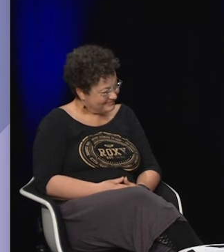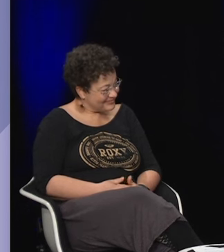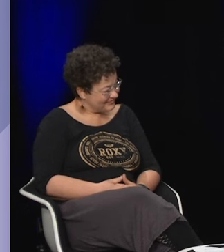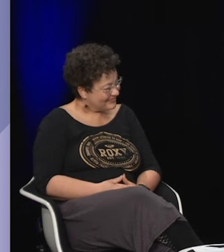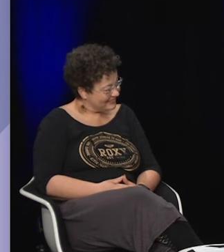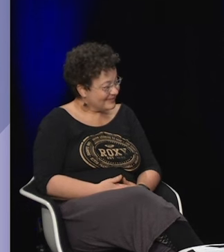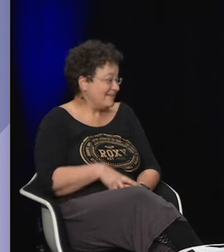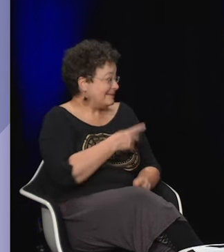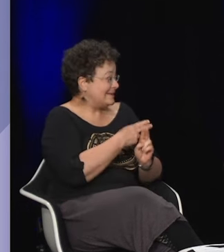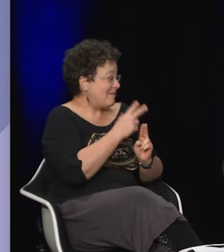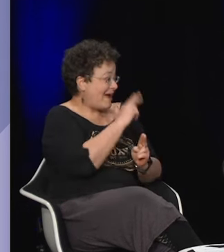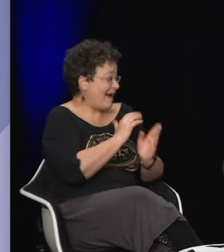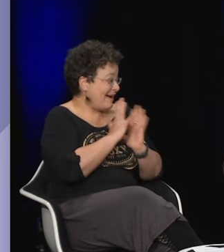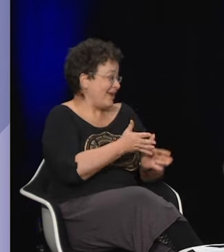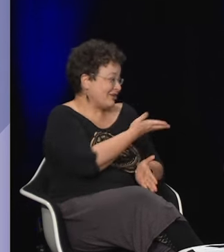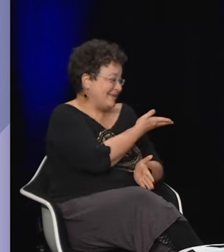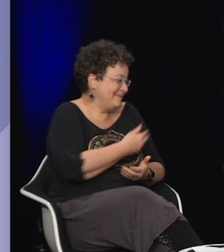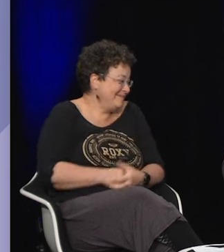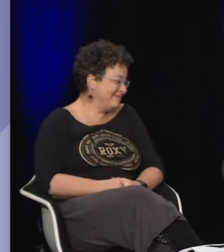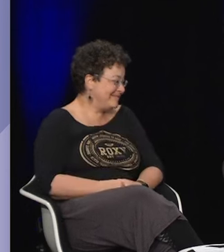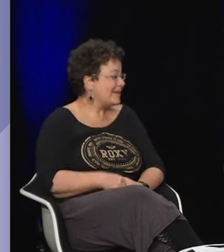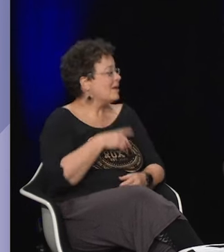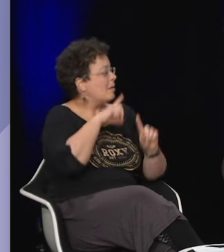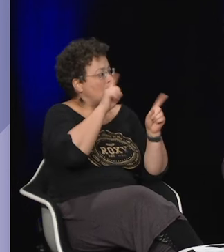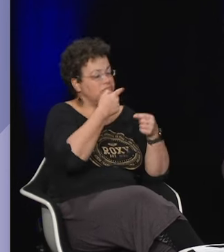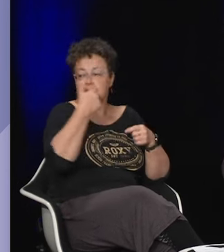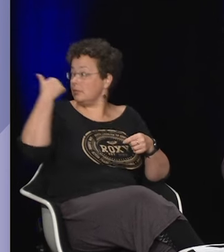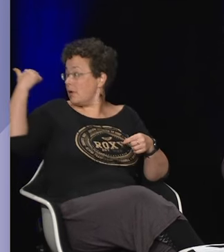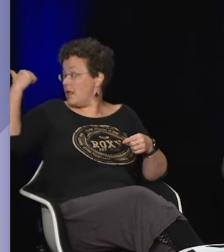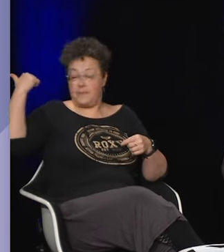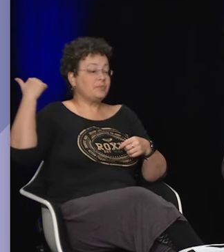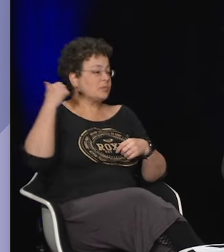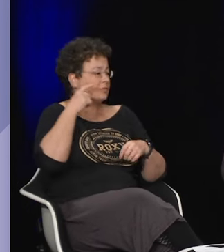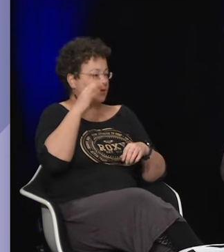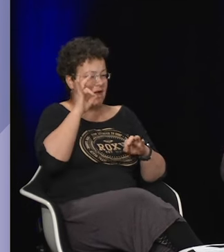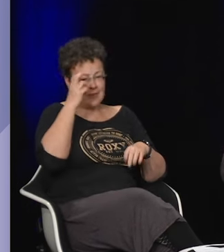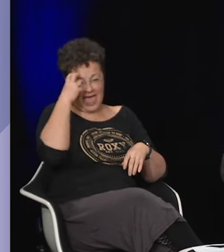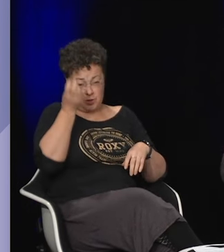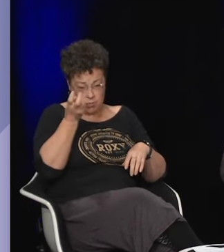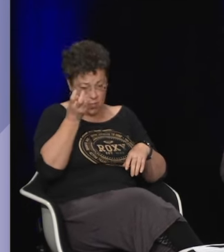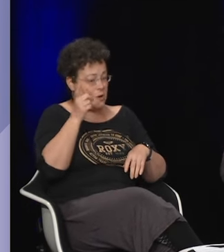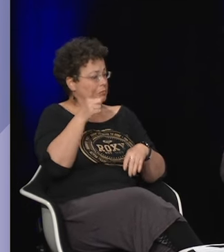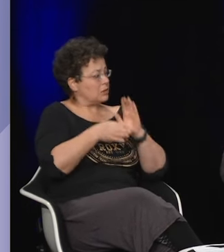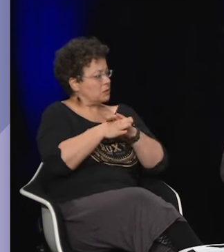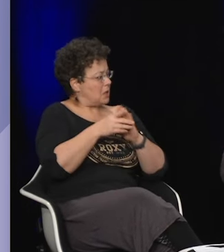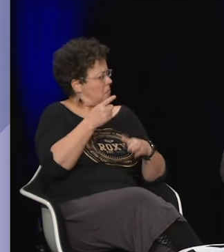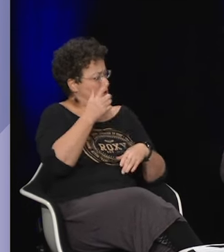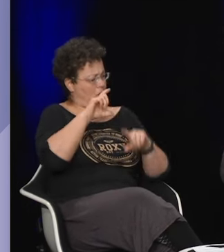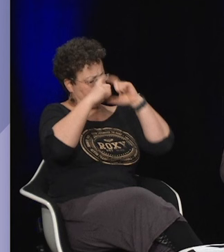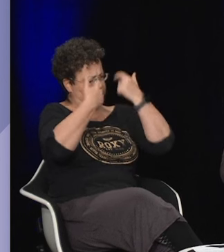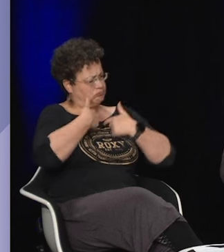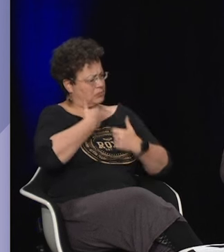symbolique qui vient un peu briser la partition la musique pourrait avoir composé un entendant pour revenir à